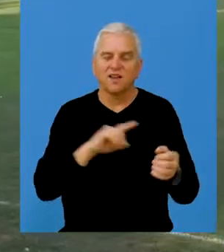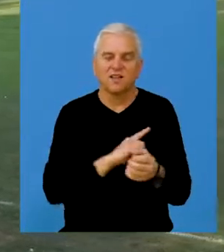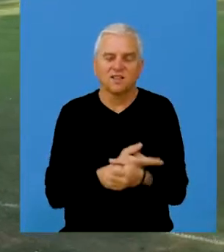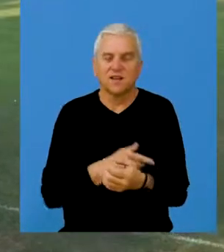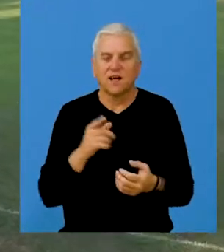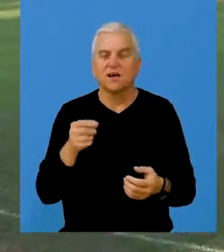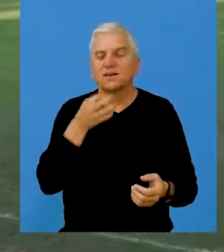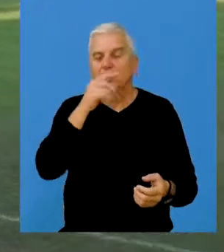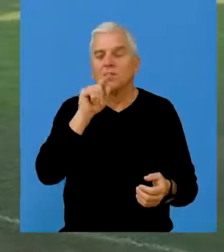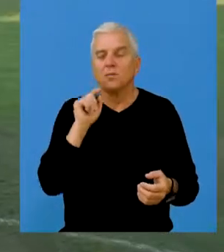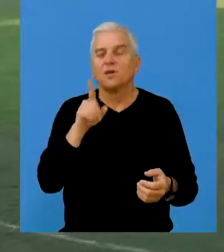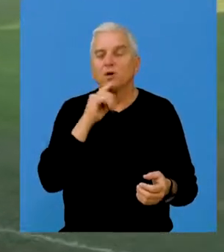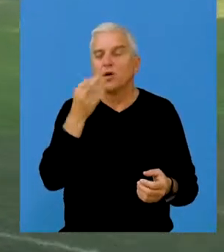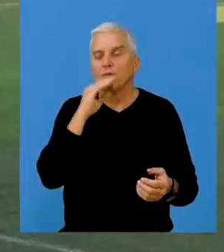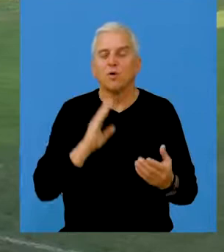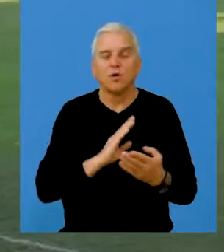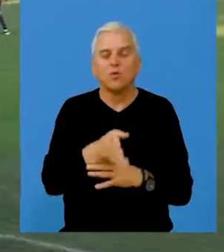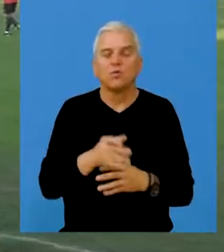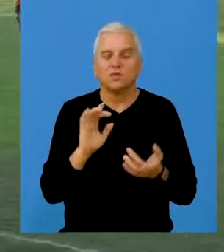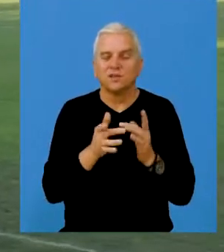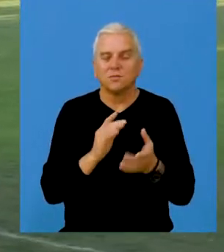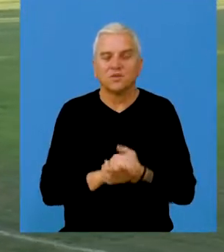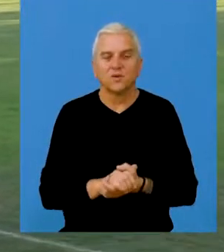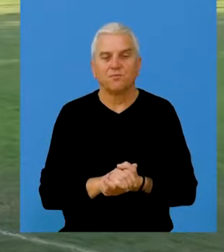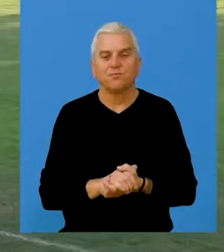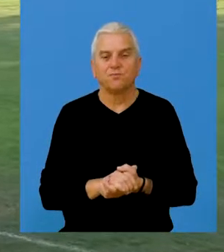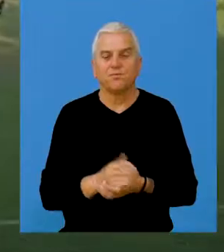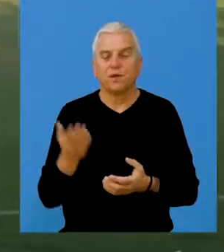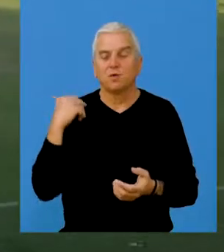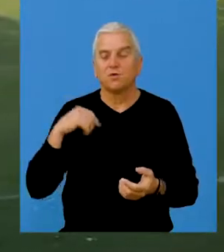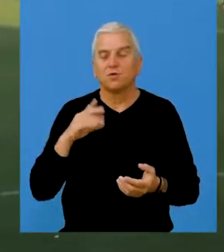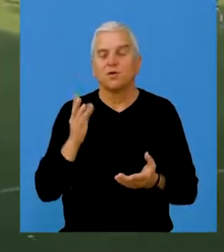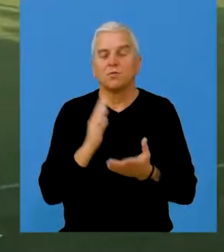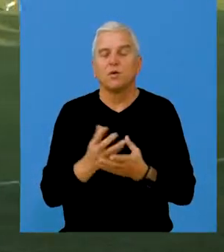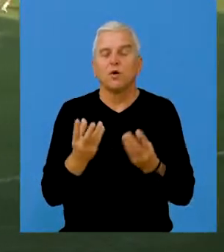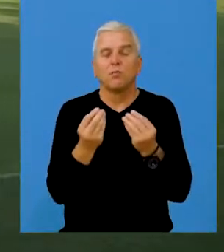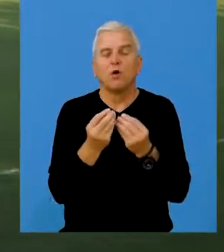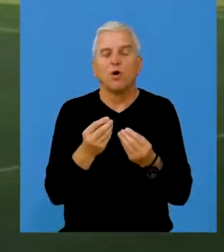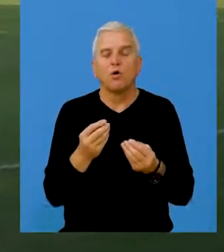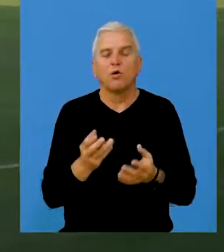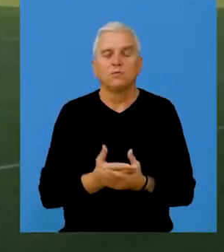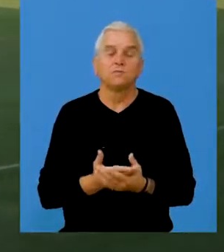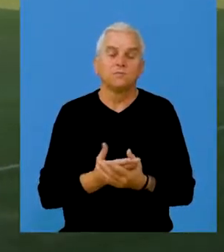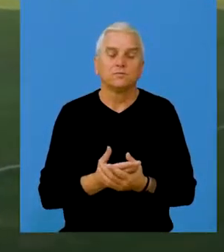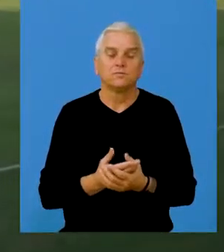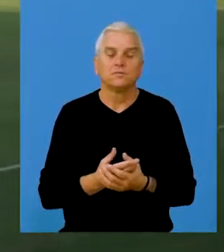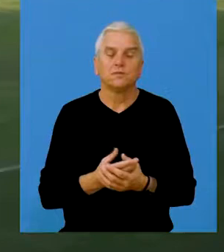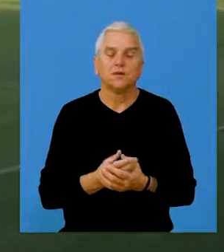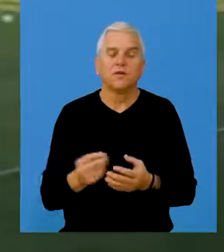kvaliteta i samo je pitanje koja je ekipa bolje uđe u takmicu. Prošle godine je bilo mnogo